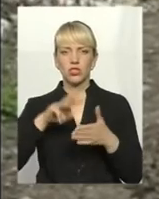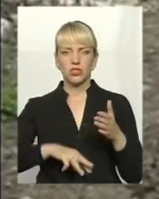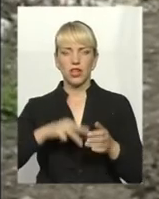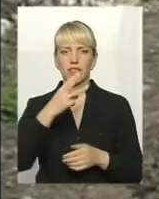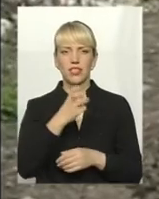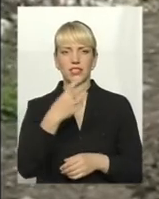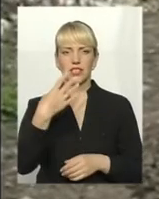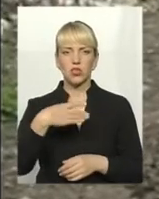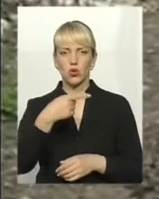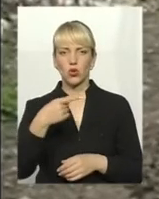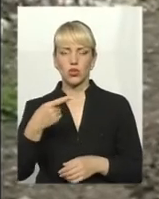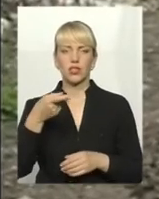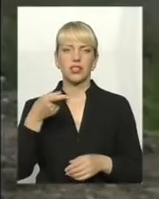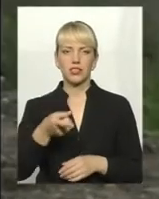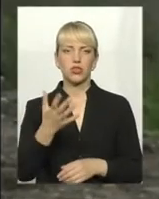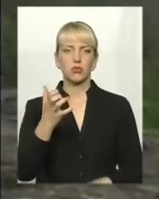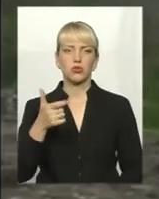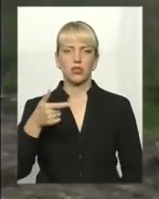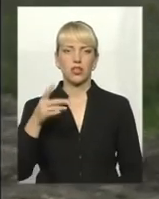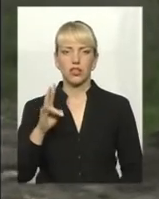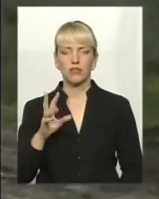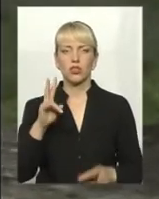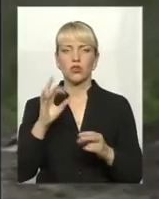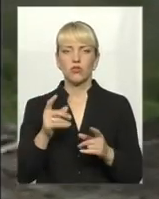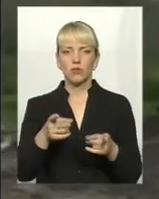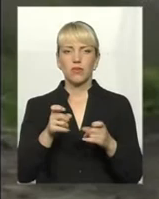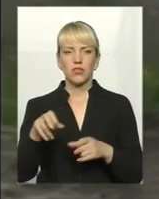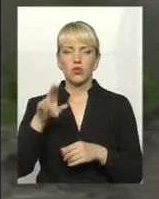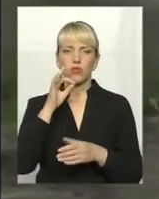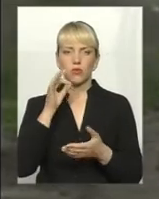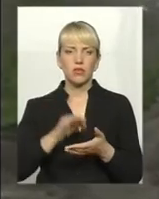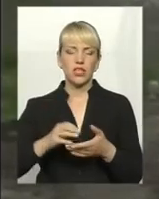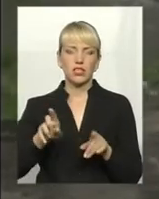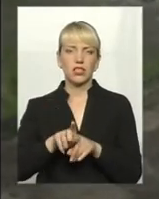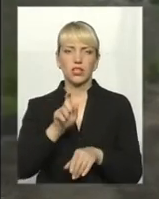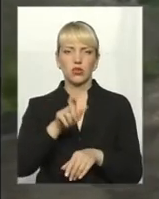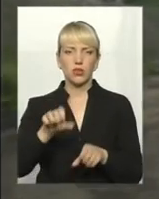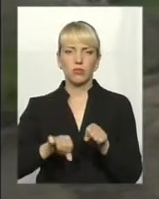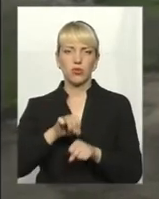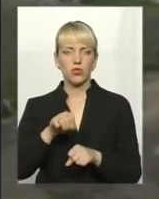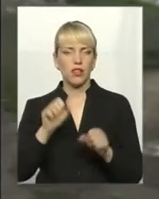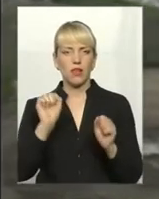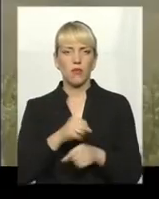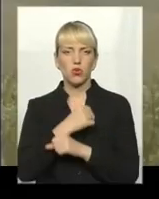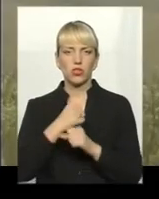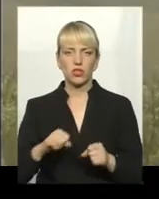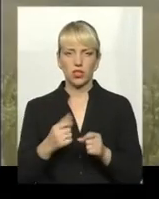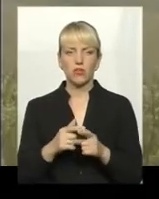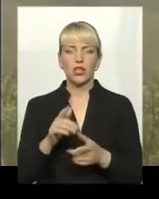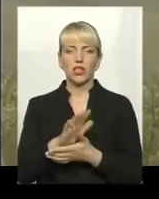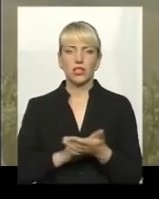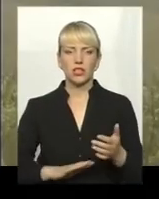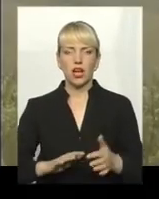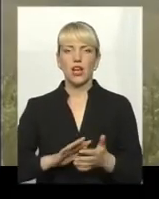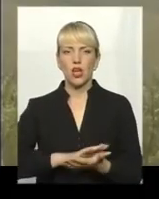340 до майже півтора тисячі гривень. Та от притягнути до відповідальності таких порушників майже неможливо. Тож і далі